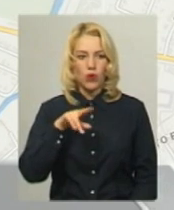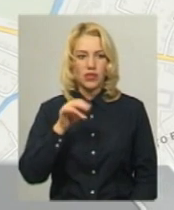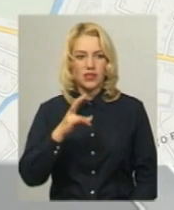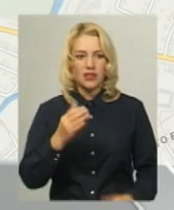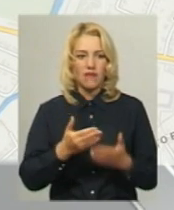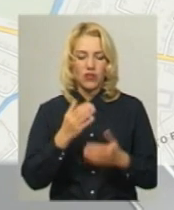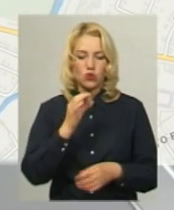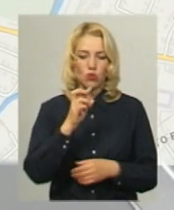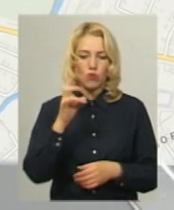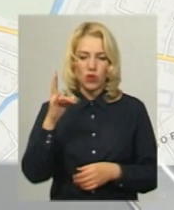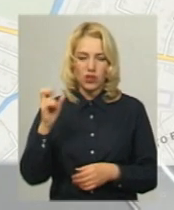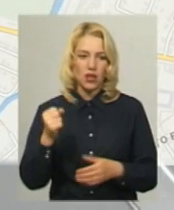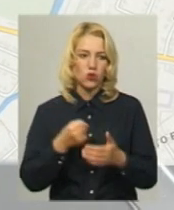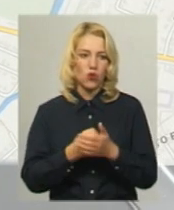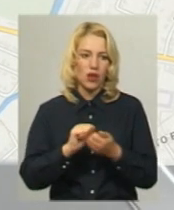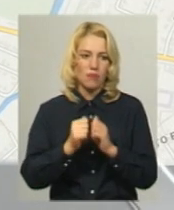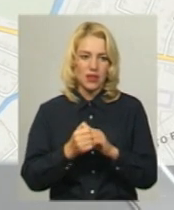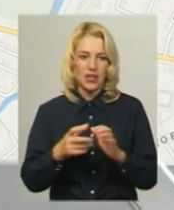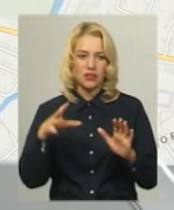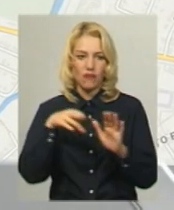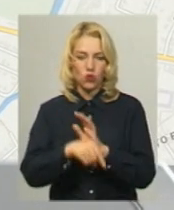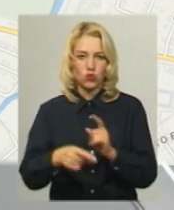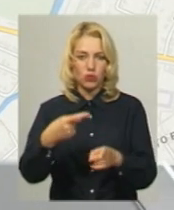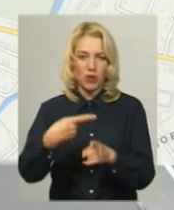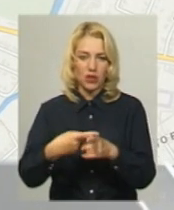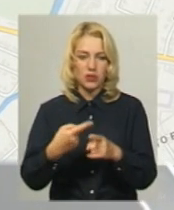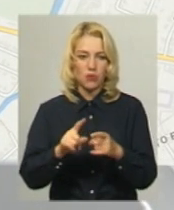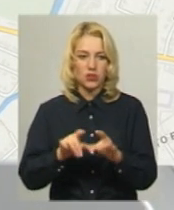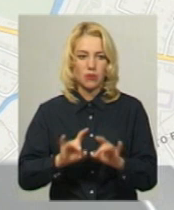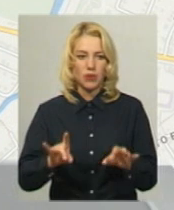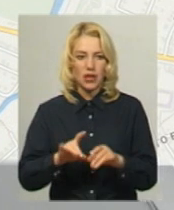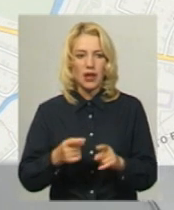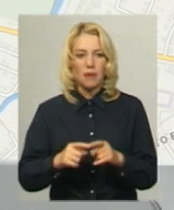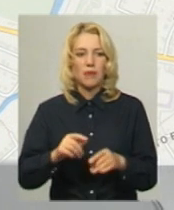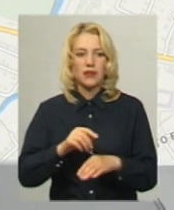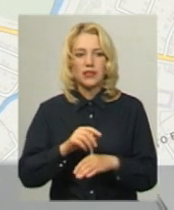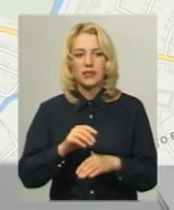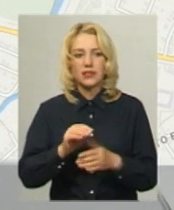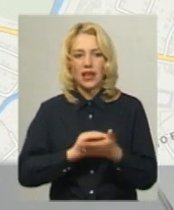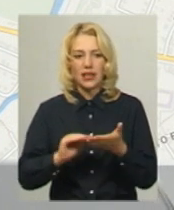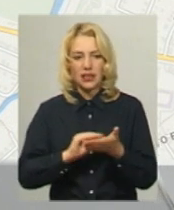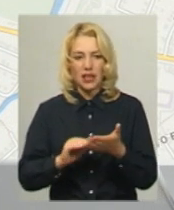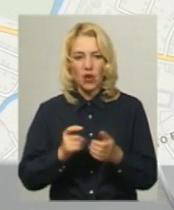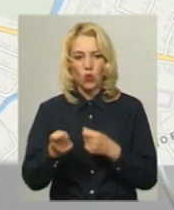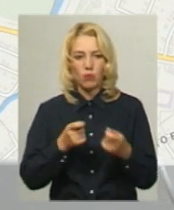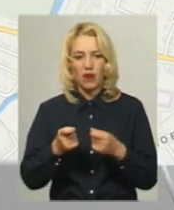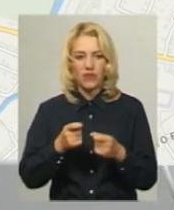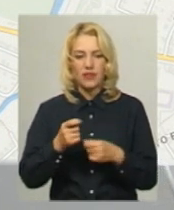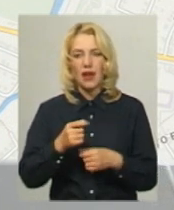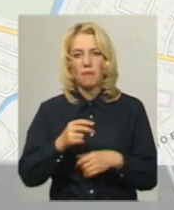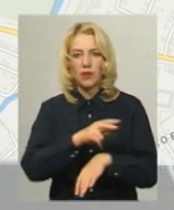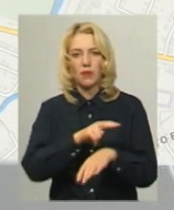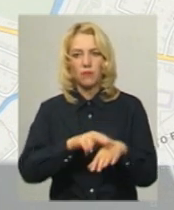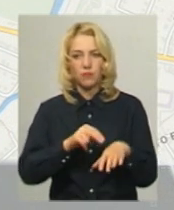вулиці Соборної до вулиці Кам'янецької, включно з перехрестям. Про це повідомила прес-секретар управління патрульної поліції області Людмила